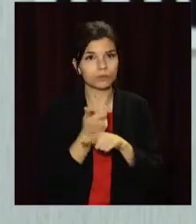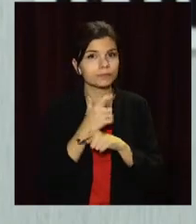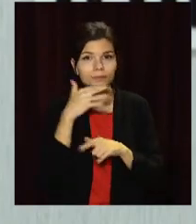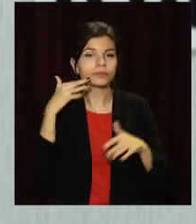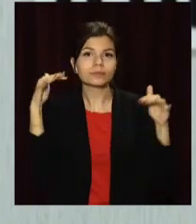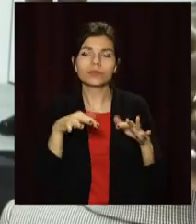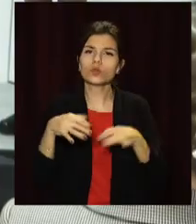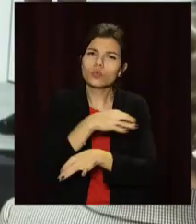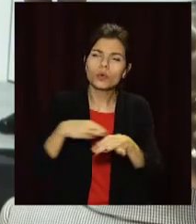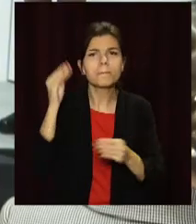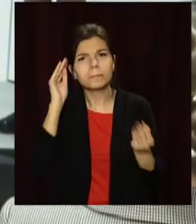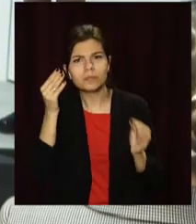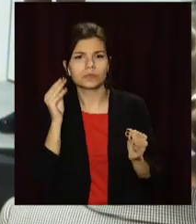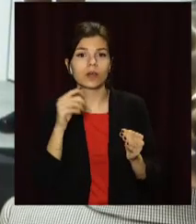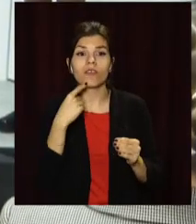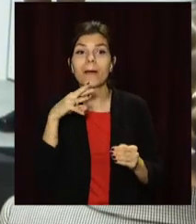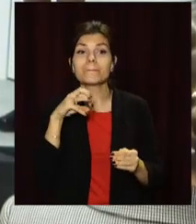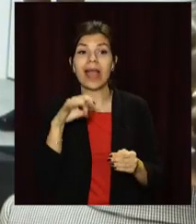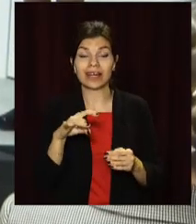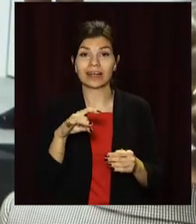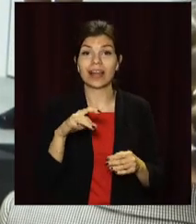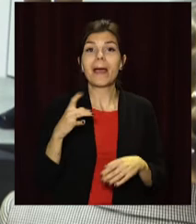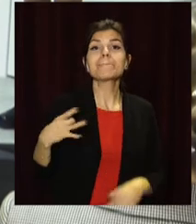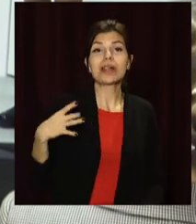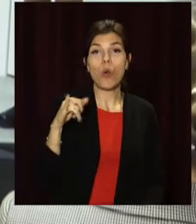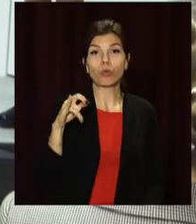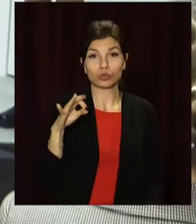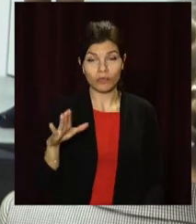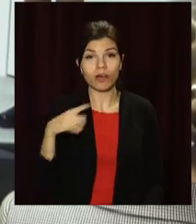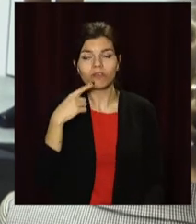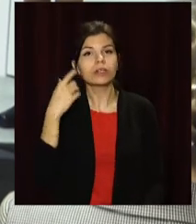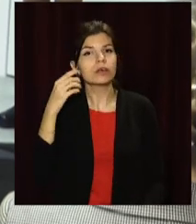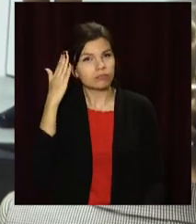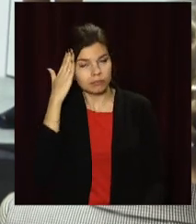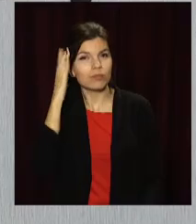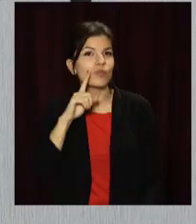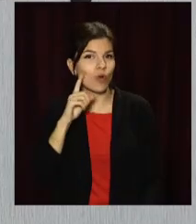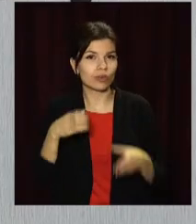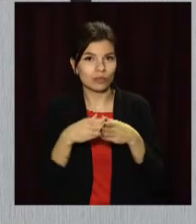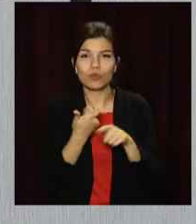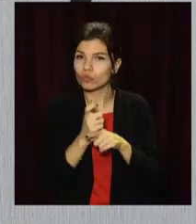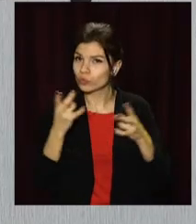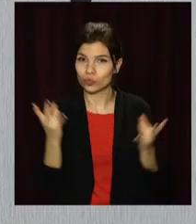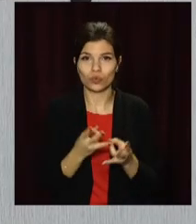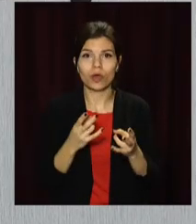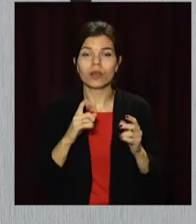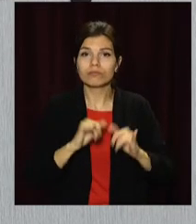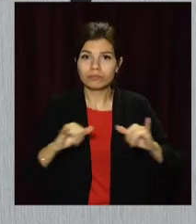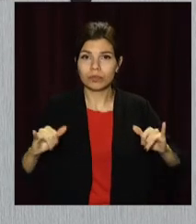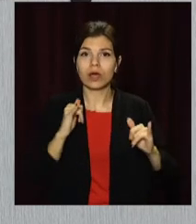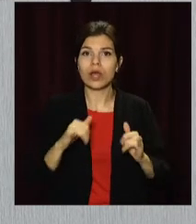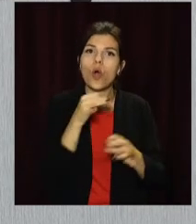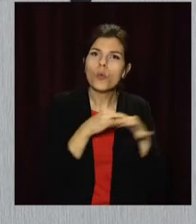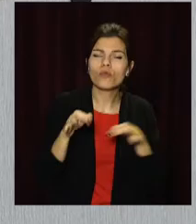приходить обговорень. Мер Кам'янського Андрій Білоусов переконаний, ініціативній і талановитій молоді міста – життєво необхідний сучасний простір для